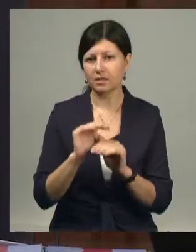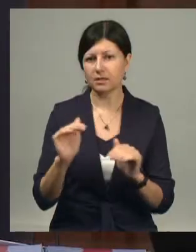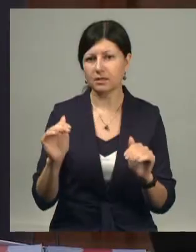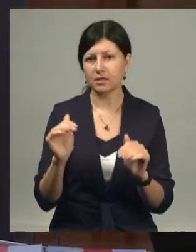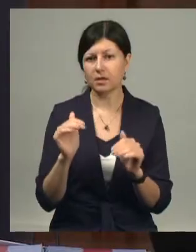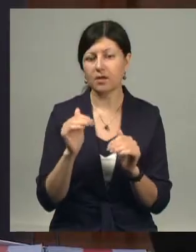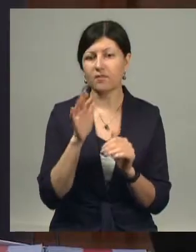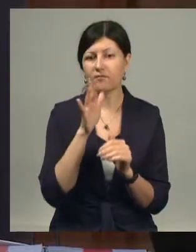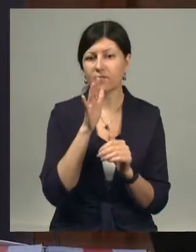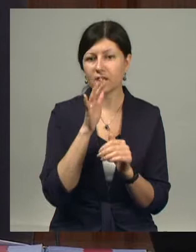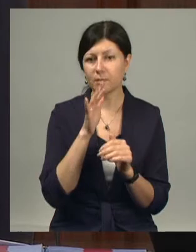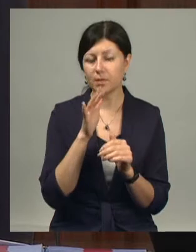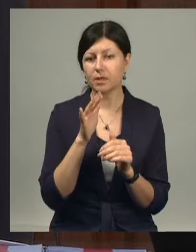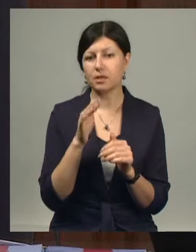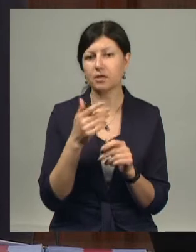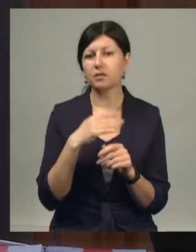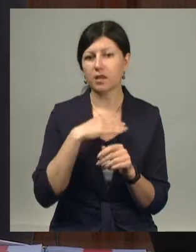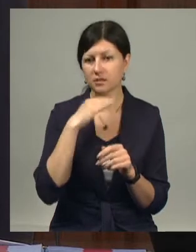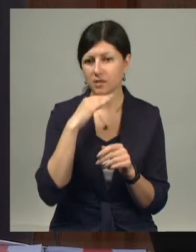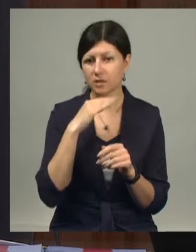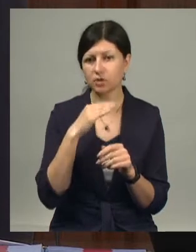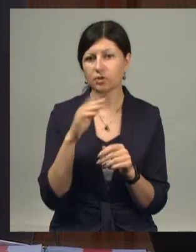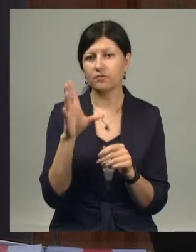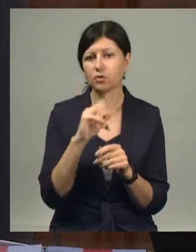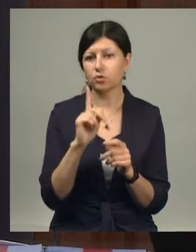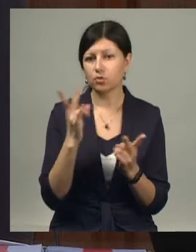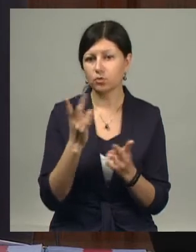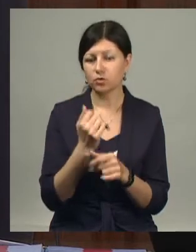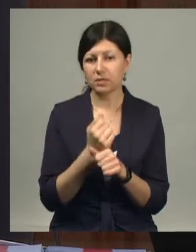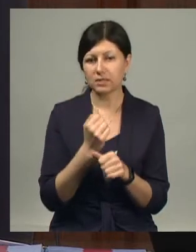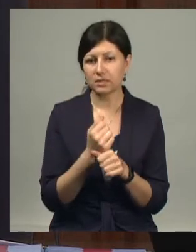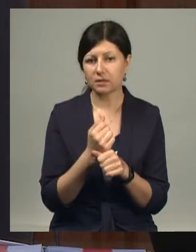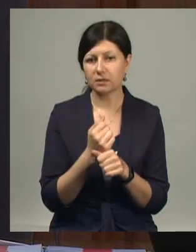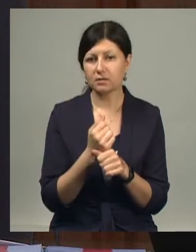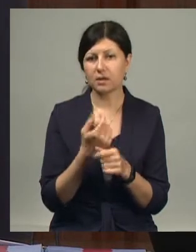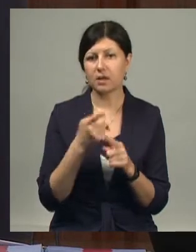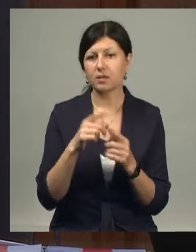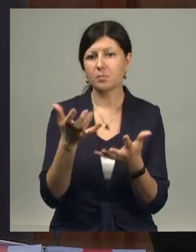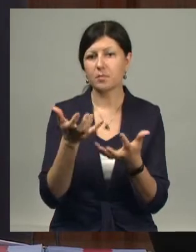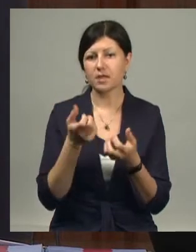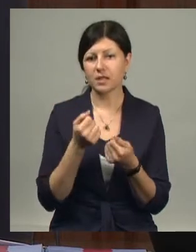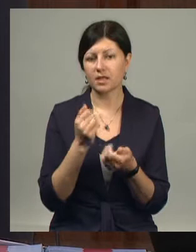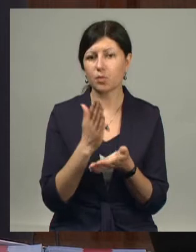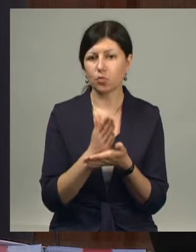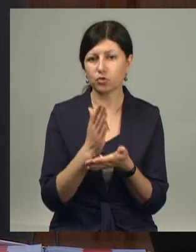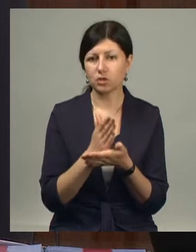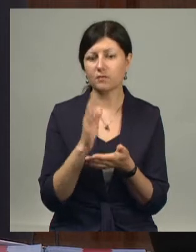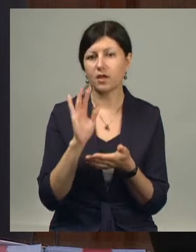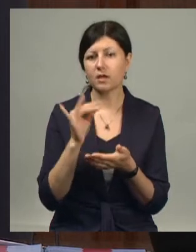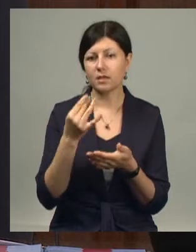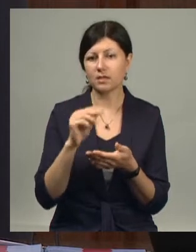Времени, с моей точки зрения, достаточно. Все, что нужно сделать, принять имущество, зарегистрировать